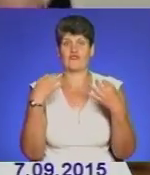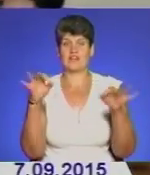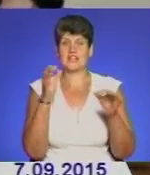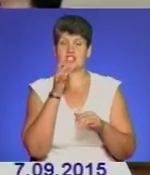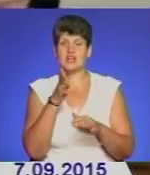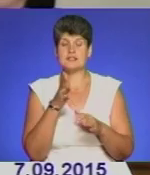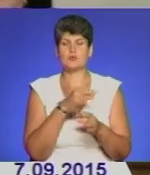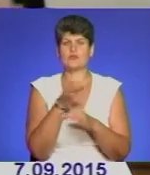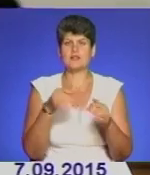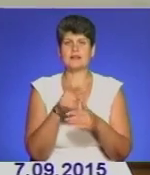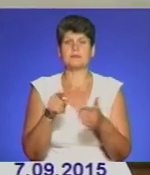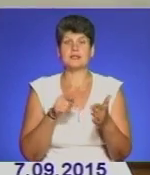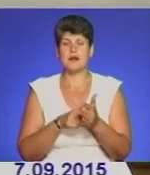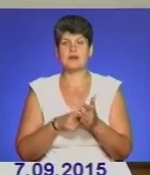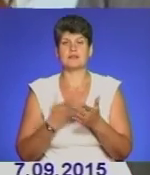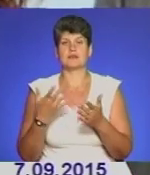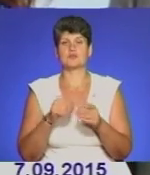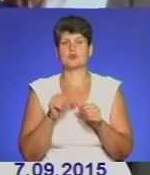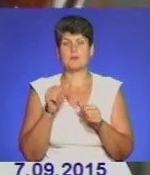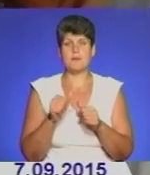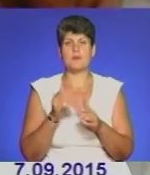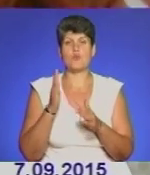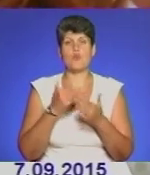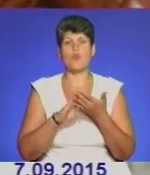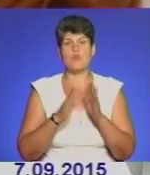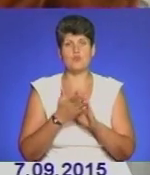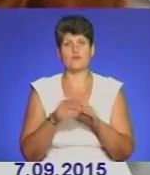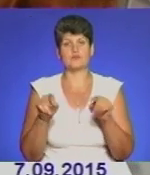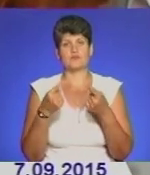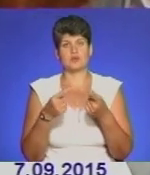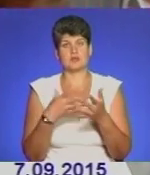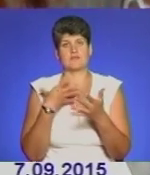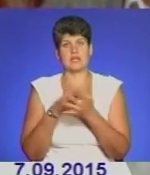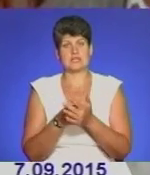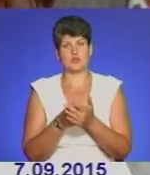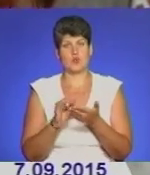обговорили питання, які цікавили слугачі, зокрема, передумови створення власного капіталу.